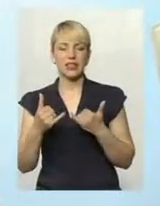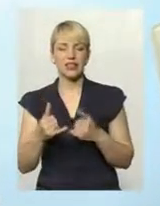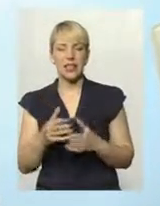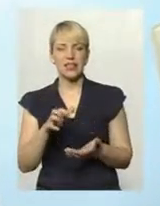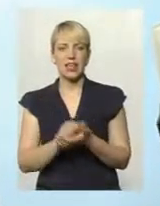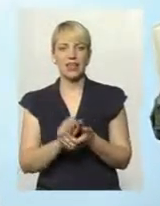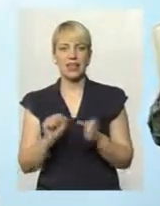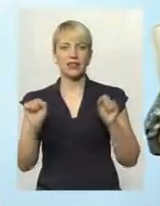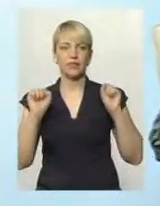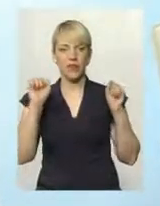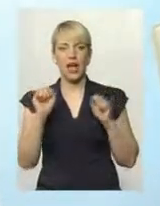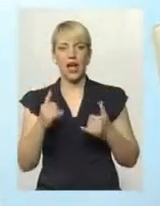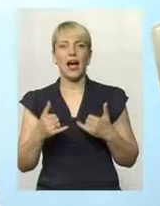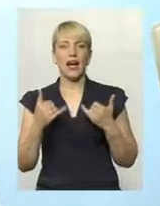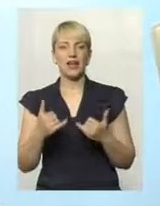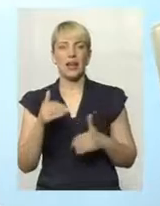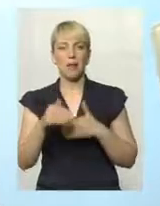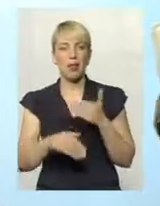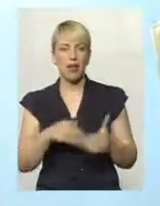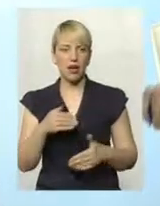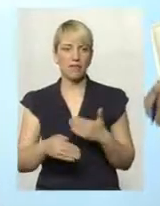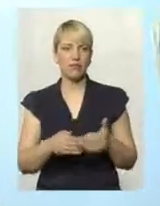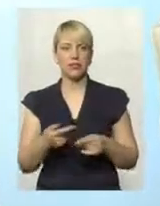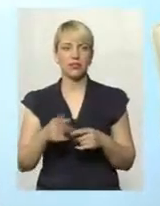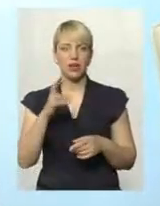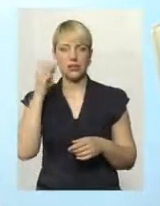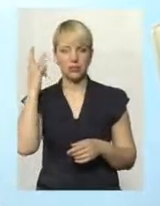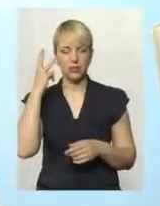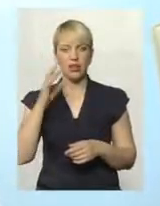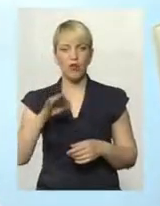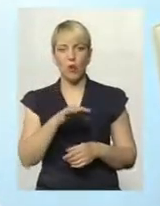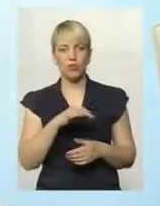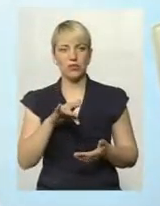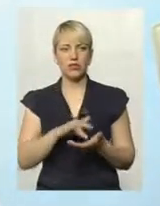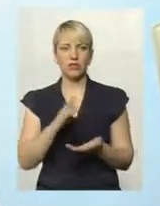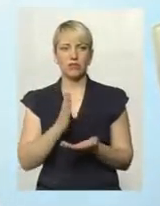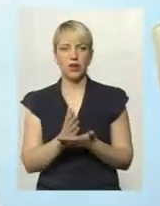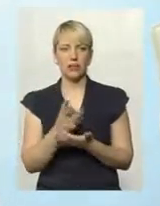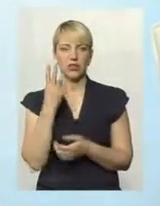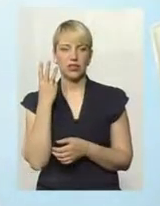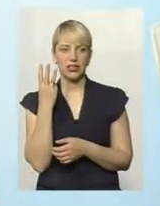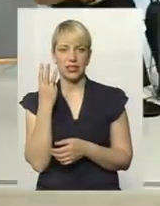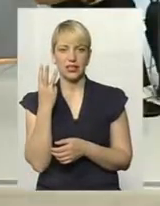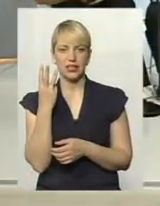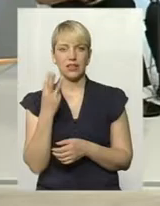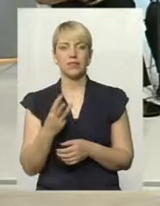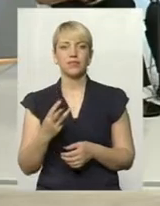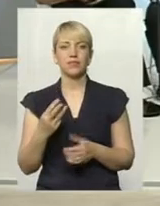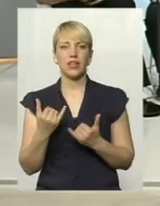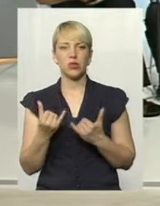а для легкої атлетики, для плавання, знову же ми вертаємося, в обласному центрі маємо три на сьогоднішній день